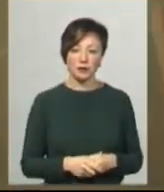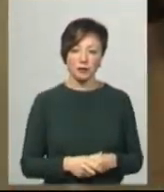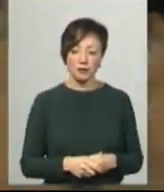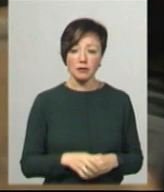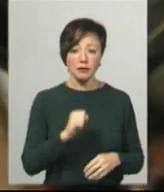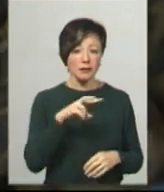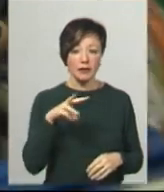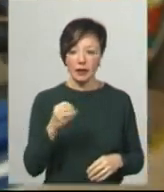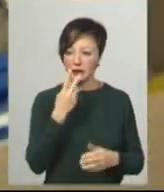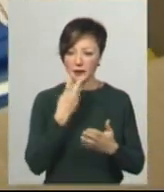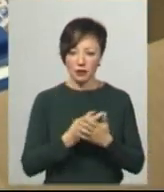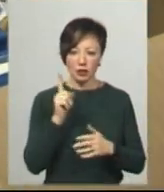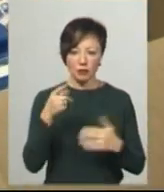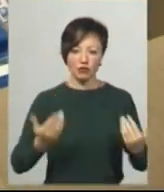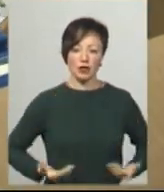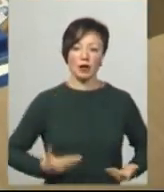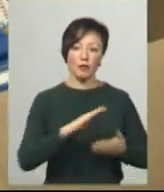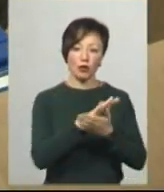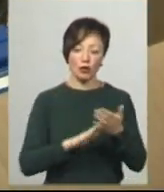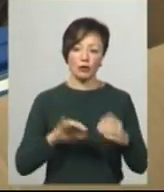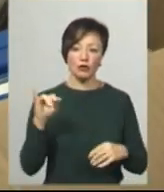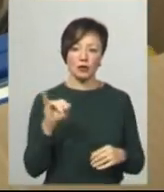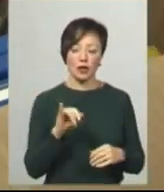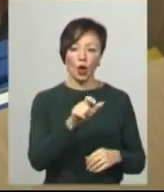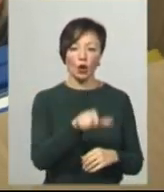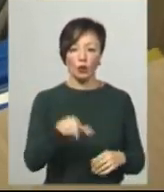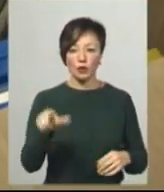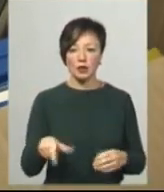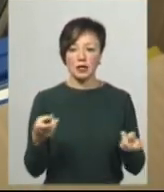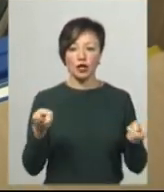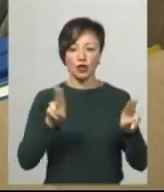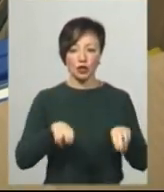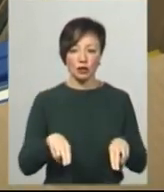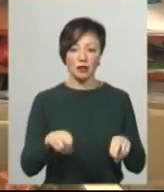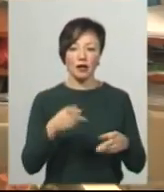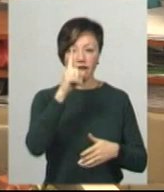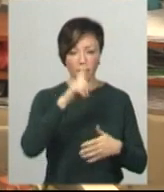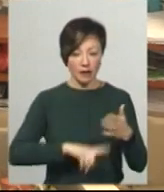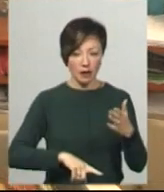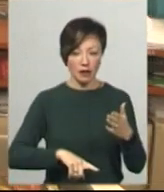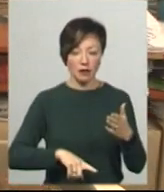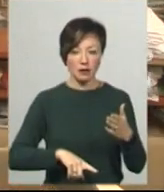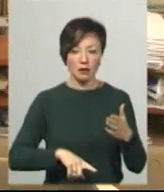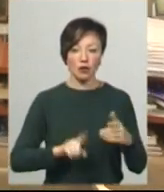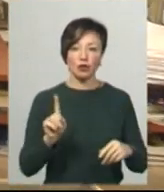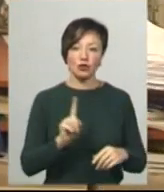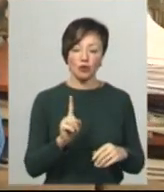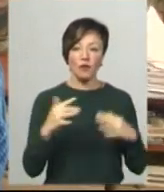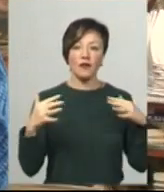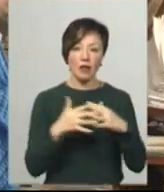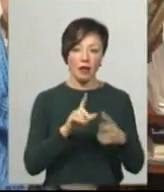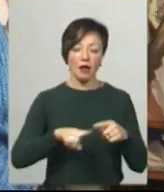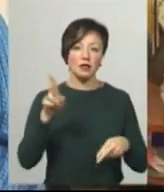Але незважаючи на те, життя там продовжується і люди, котрі залишилися, котрі вірять в те, що війна